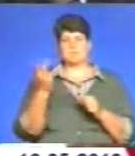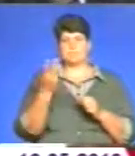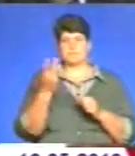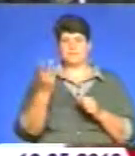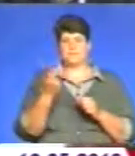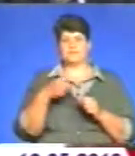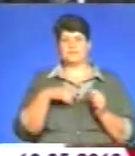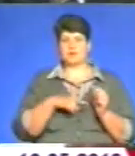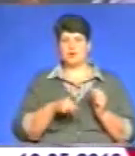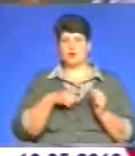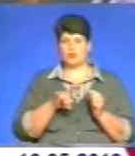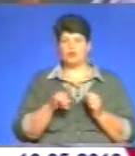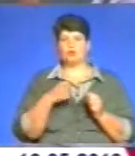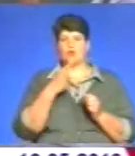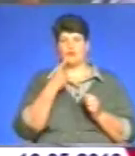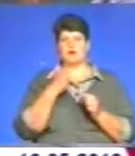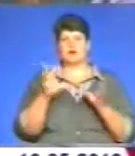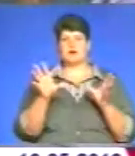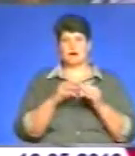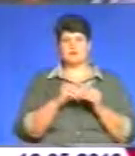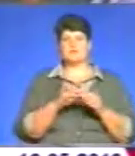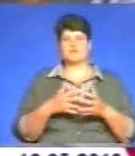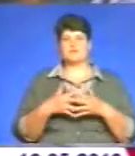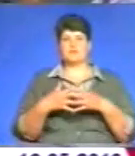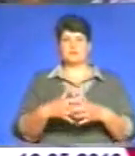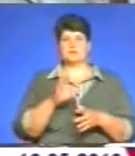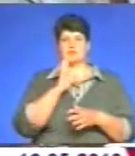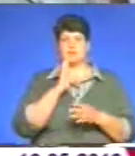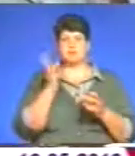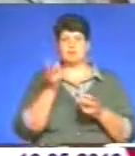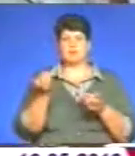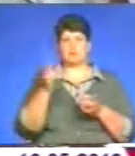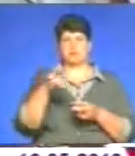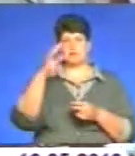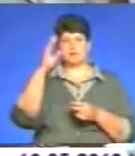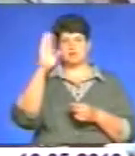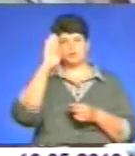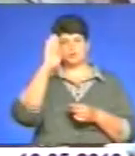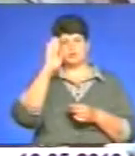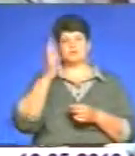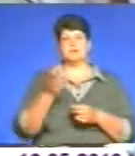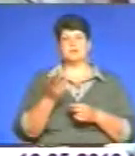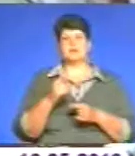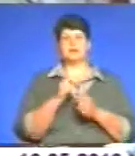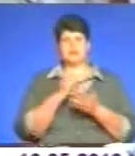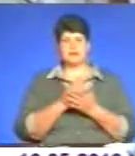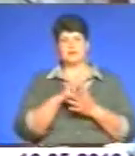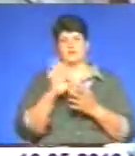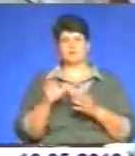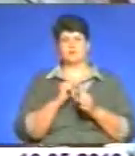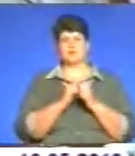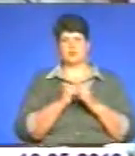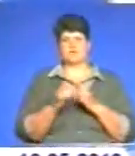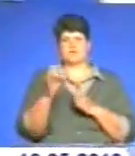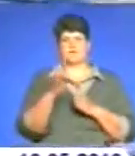із вагітними жінками консультації відвідувати і їхнім чоловікам. Кабінети планування сім'ї діють при кожній районній лікарні.